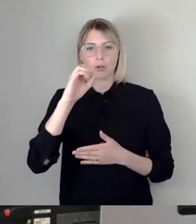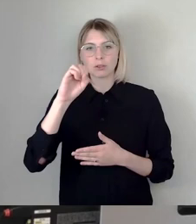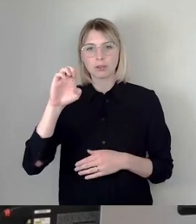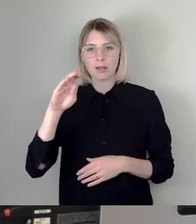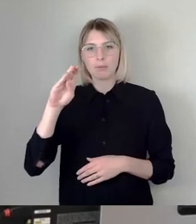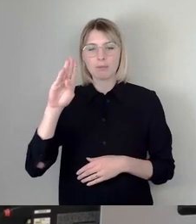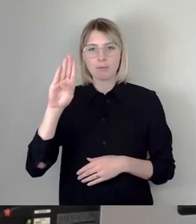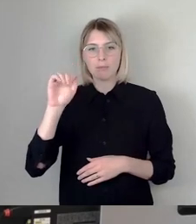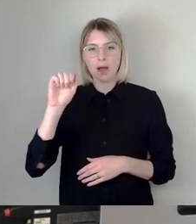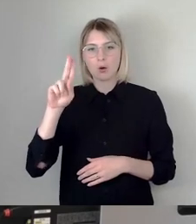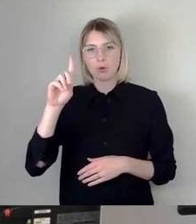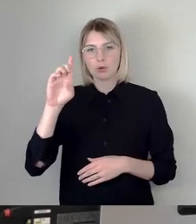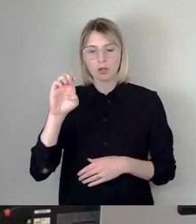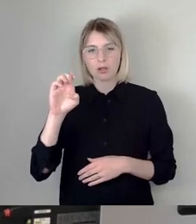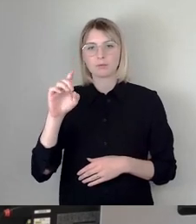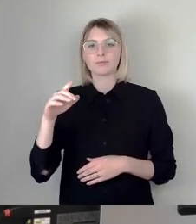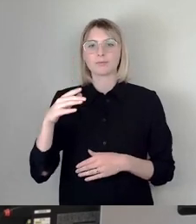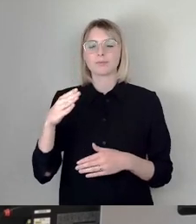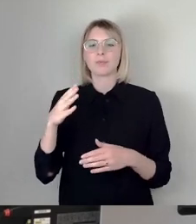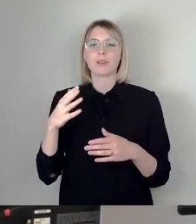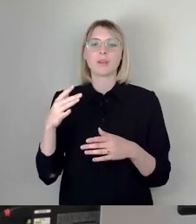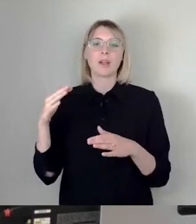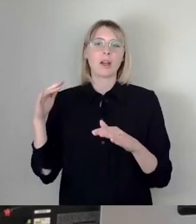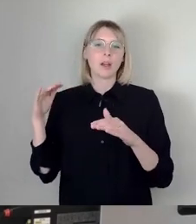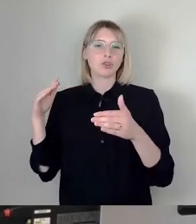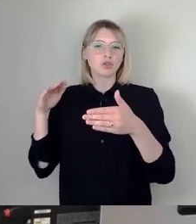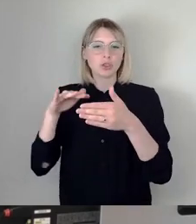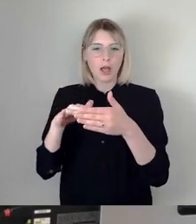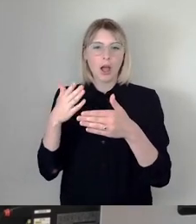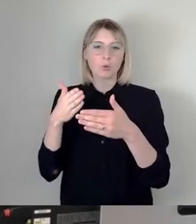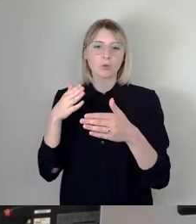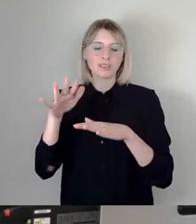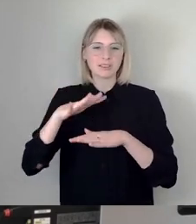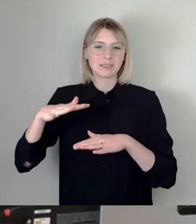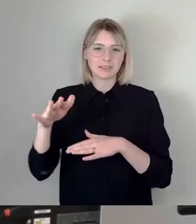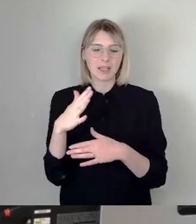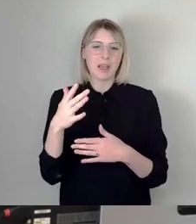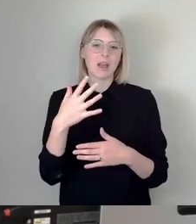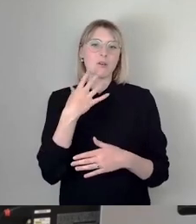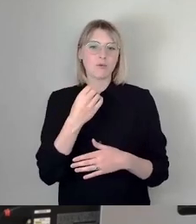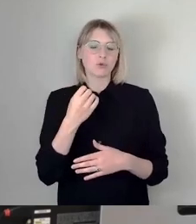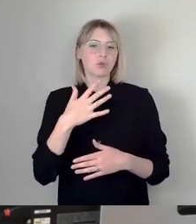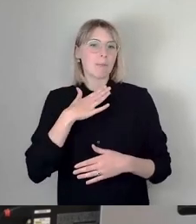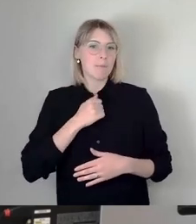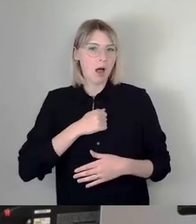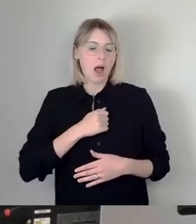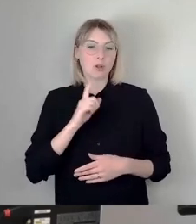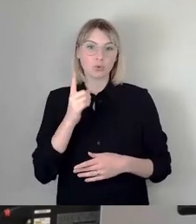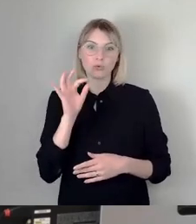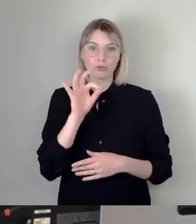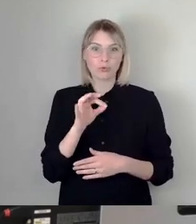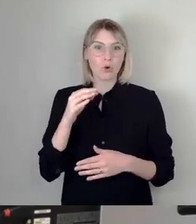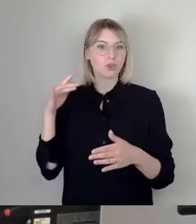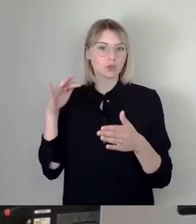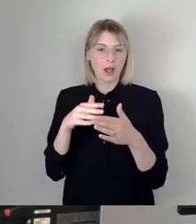Jahren für dieses Bad und vor allem für diesen Stausee. Und meine erste Frage oder meine Hauptfrage ist,